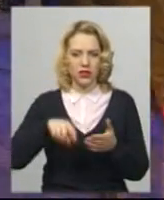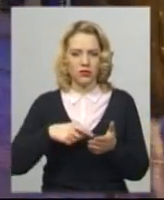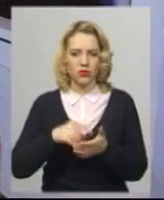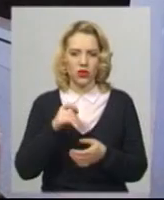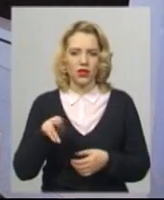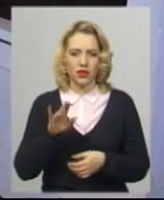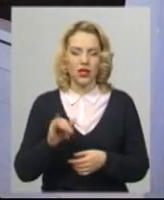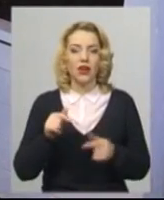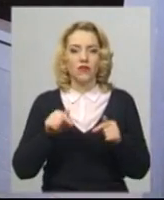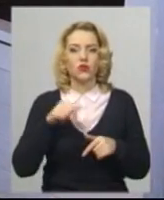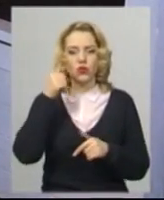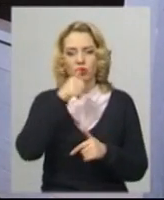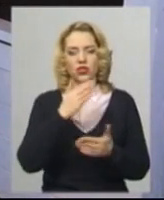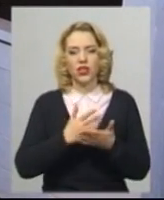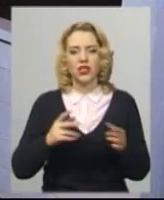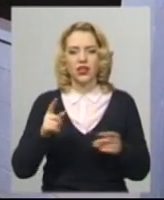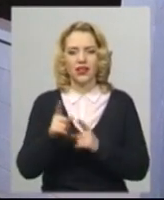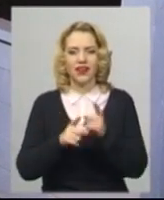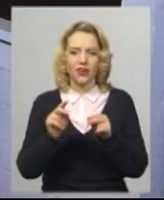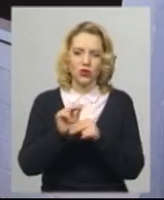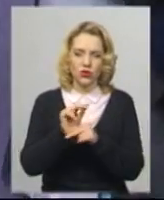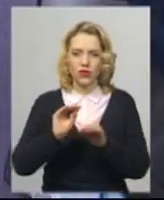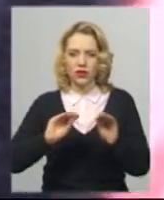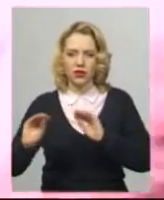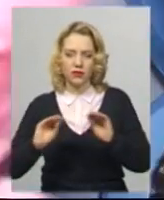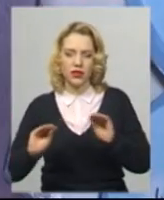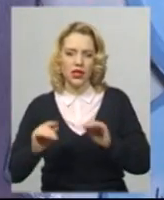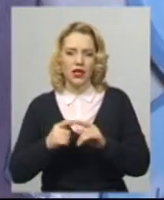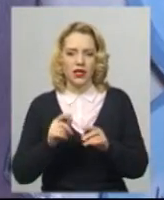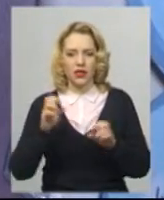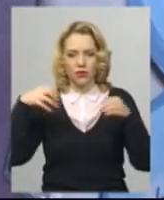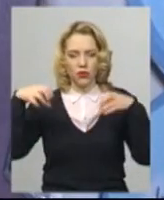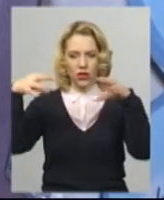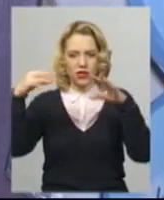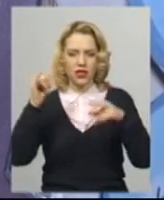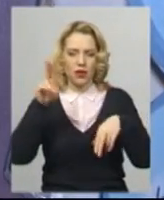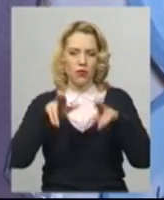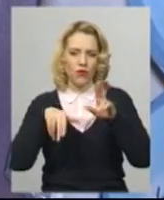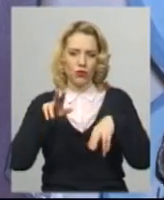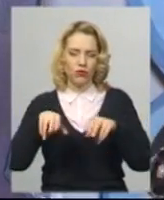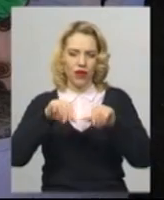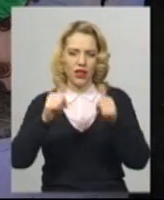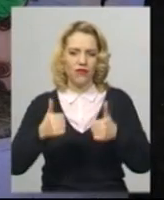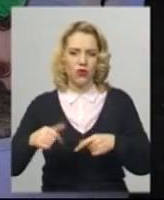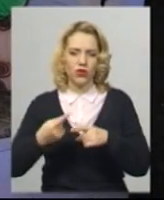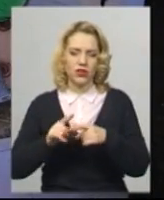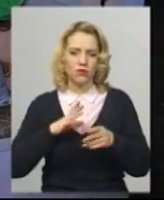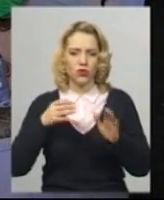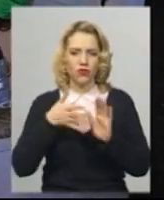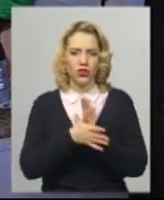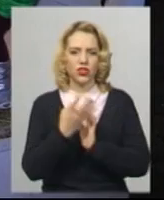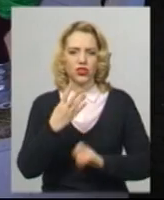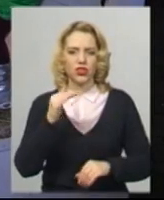Артем Ромасюков. Цьогоріч її реконструювали, додали очерет, полагодили ілюмінацію та пофарбували фігури. На це було витрачено 4